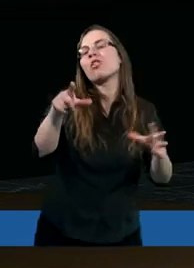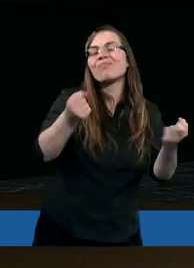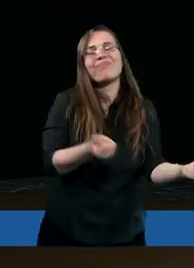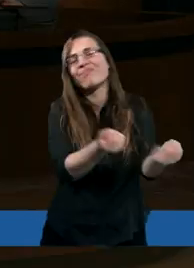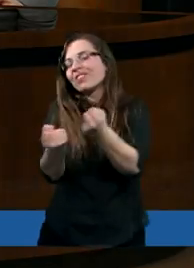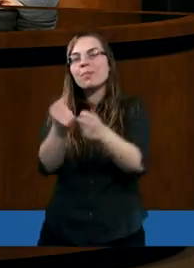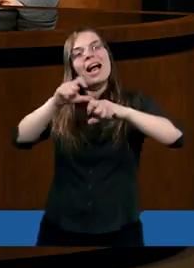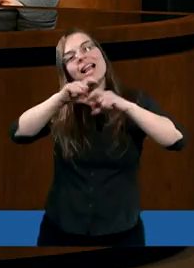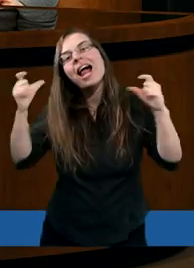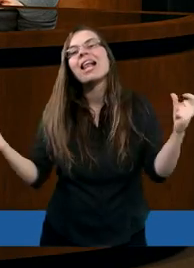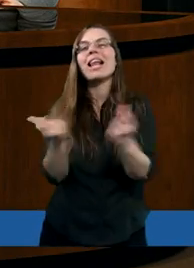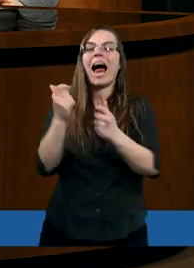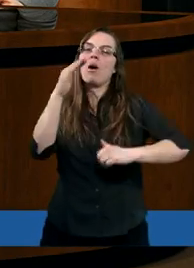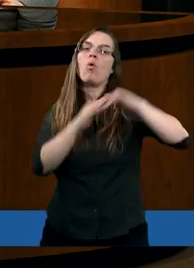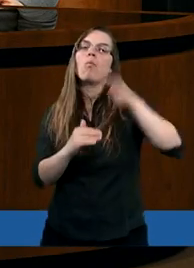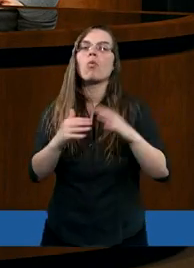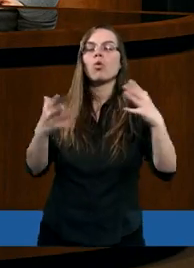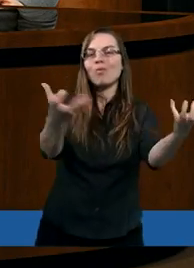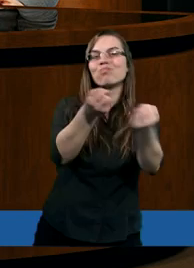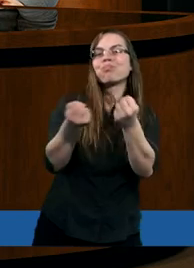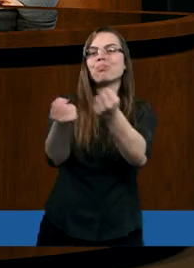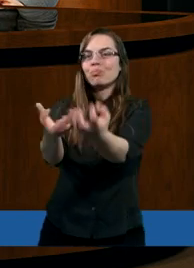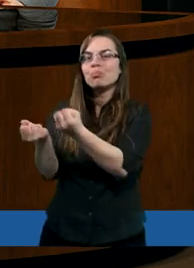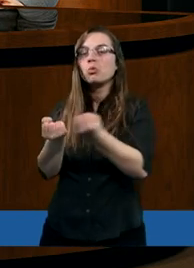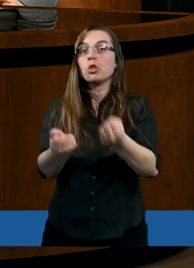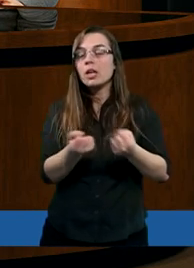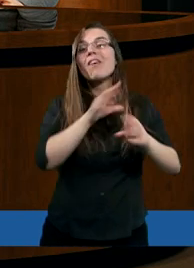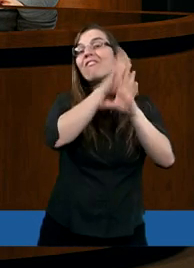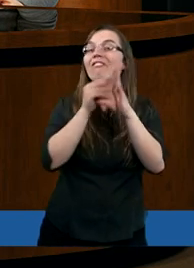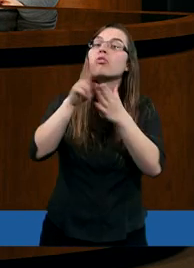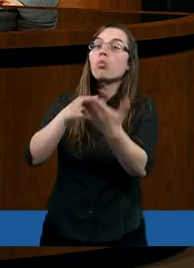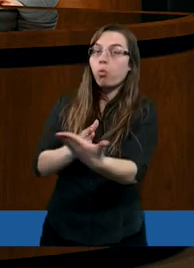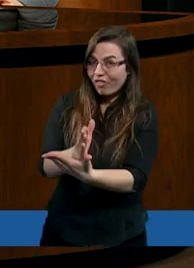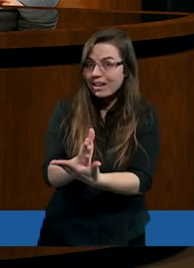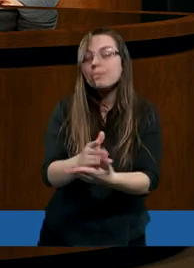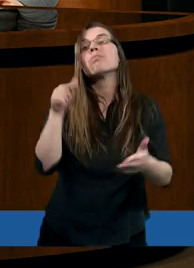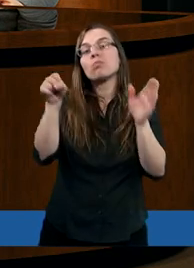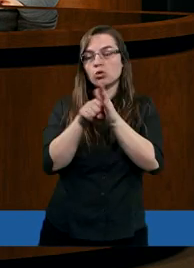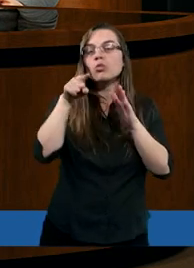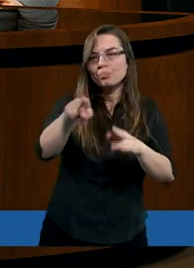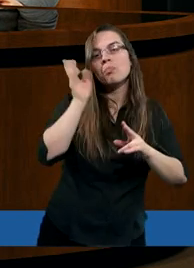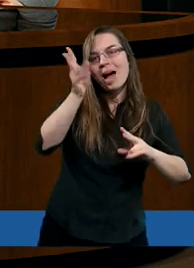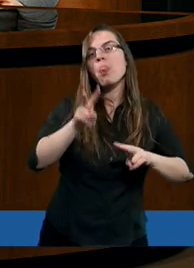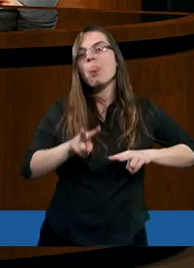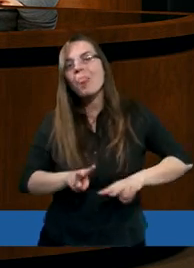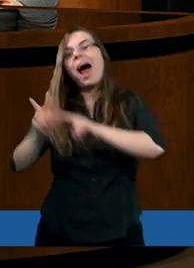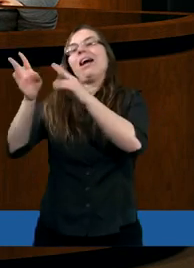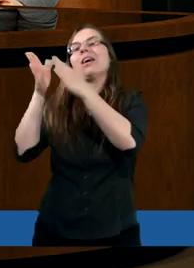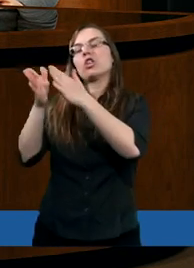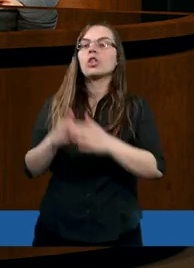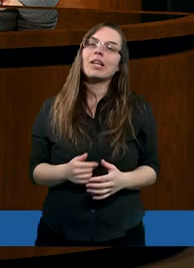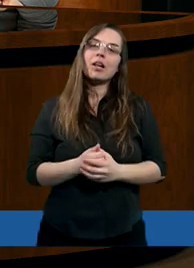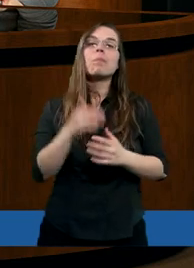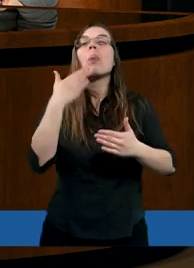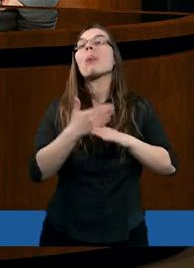całą budowlę. I wszyscy, którzy uwierzyli, do niej przynależą. I